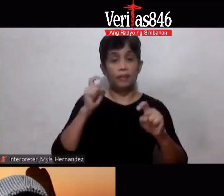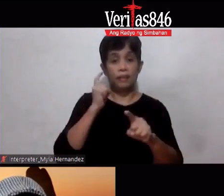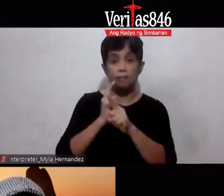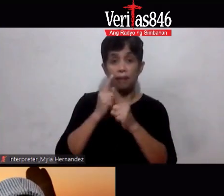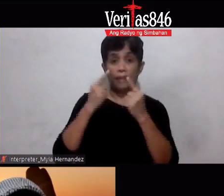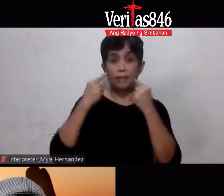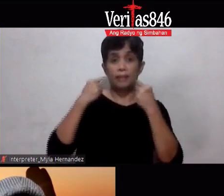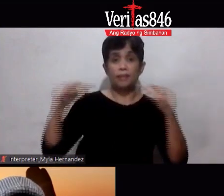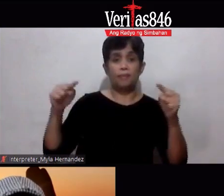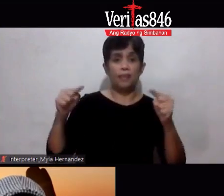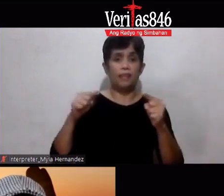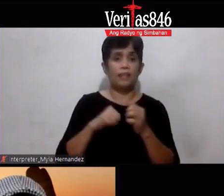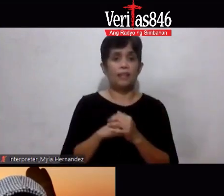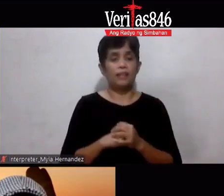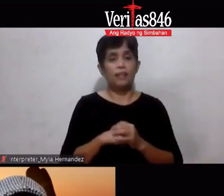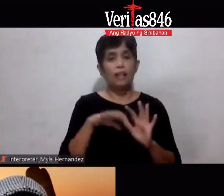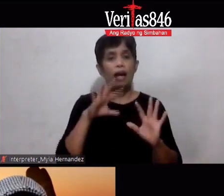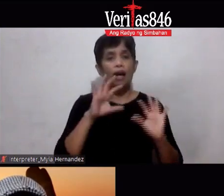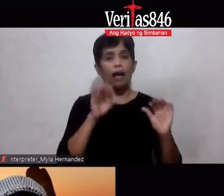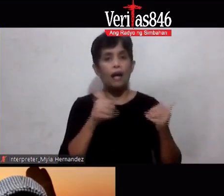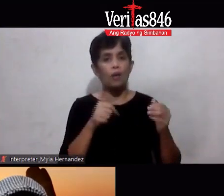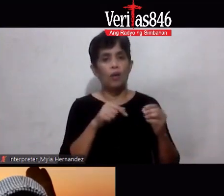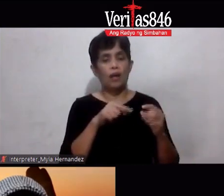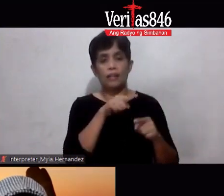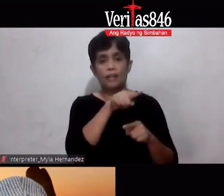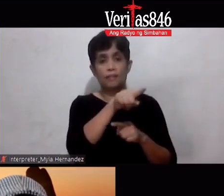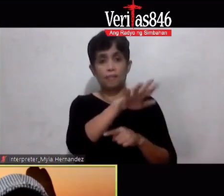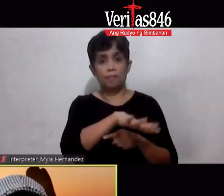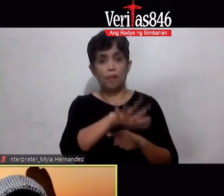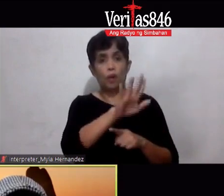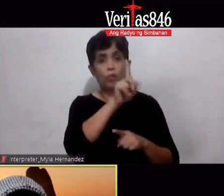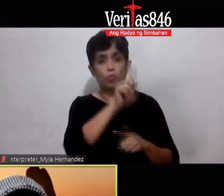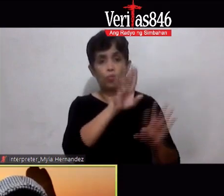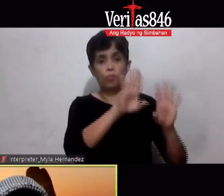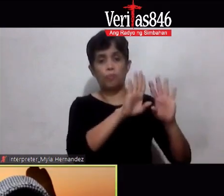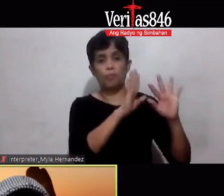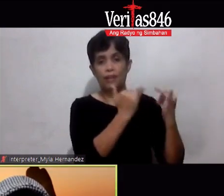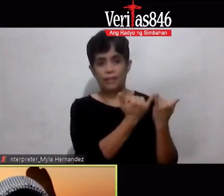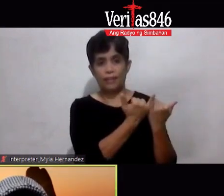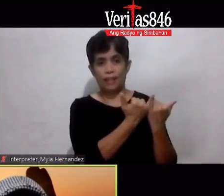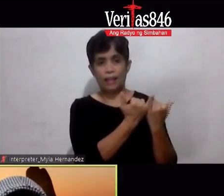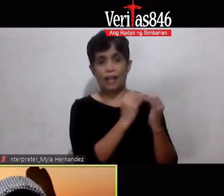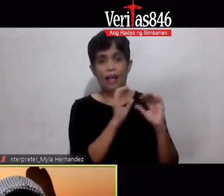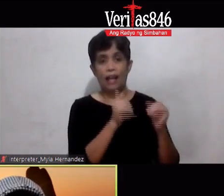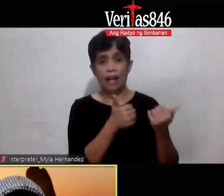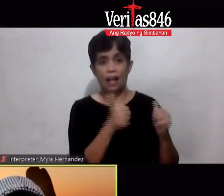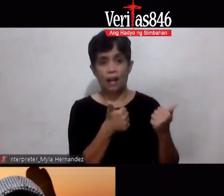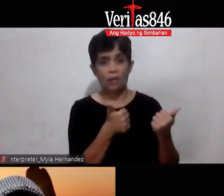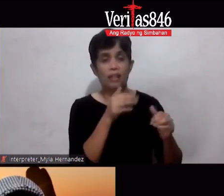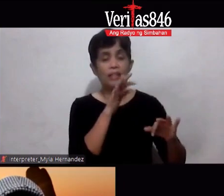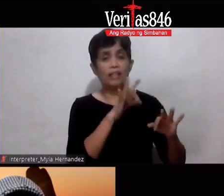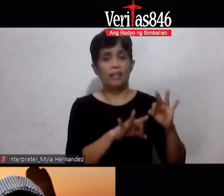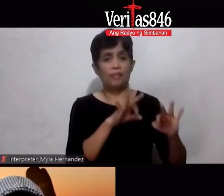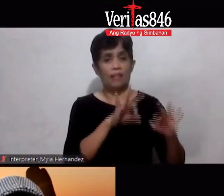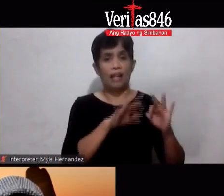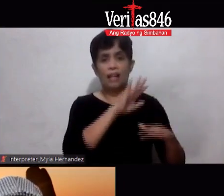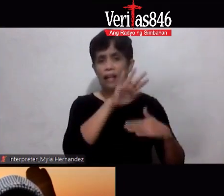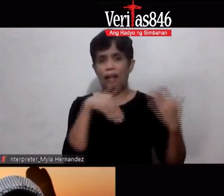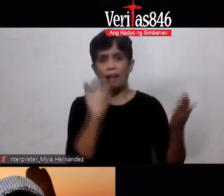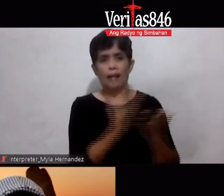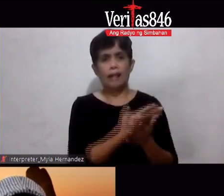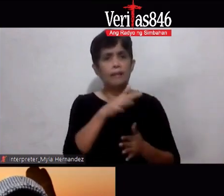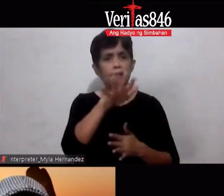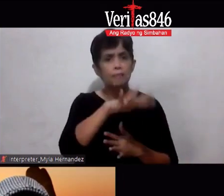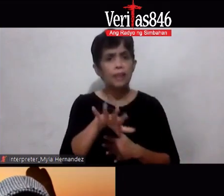yan? Yes Diba? E paano pa kung isang barangay? Paano pa kung isang Lahat ng nakikinig sa